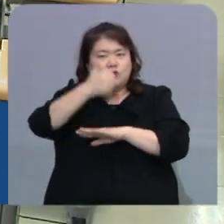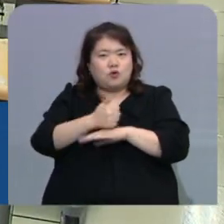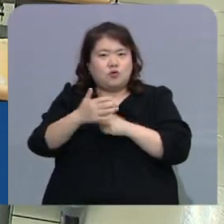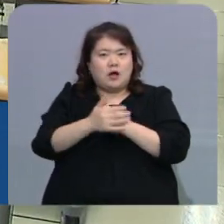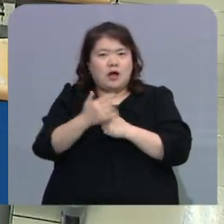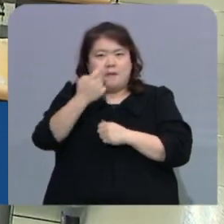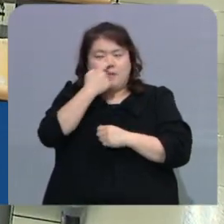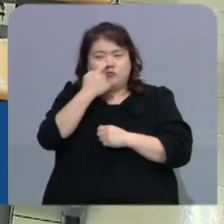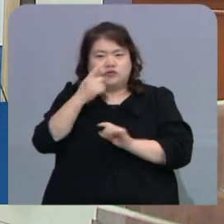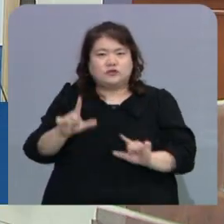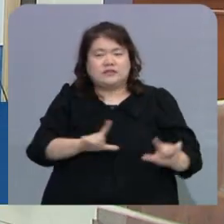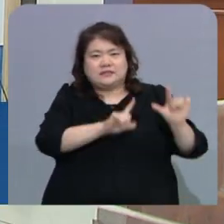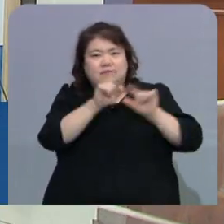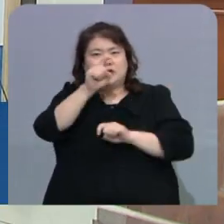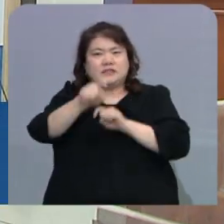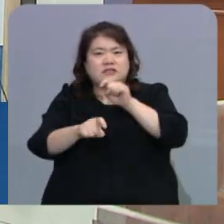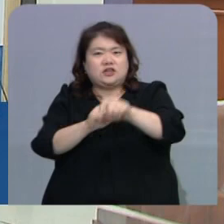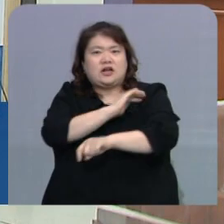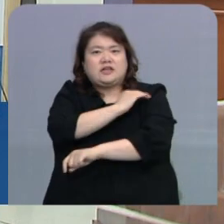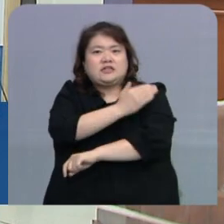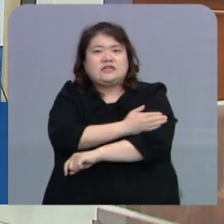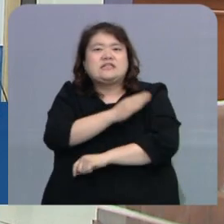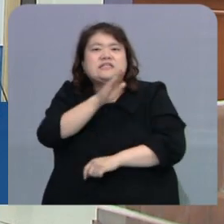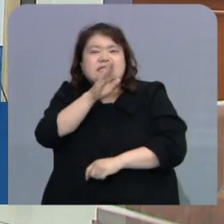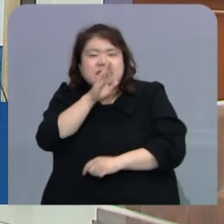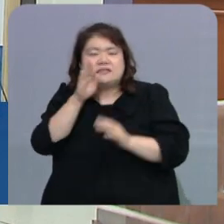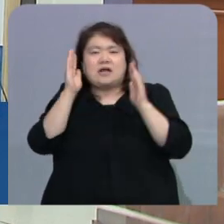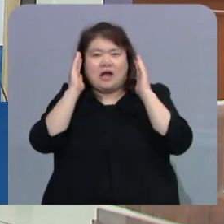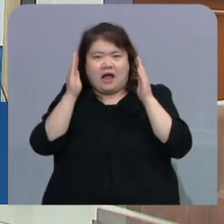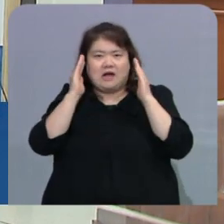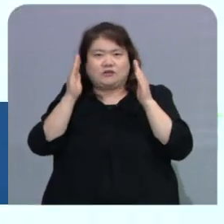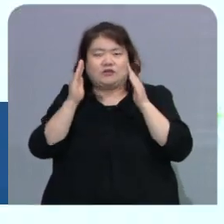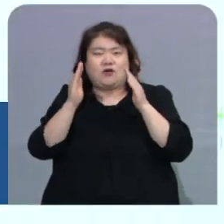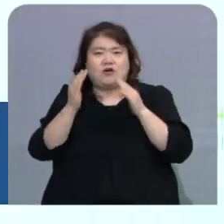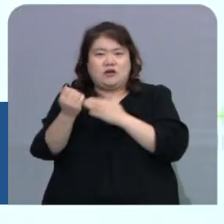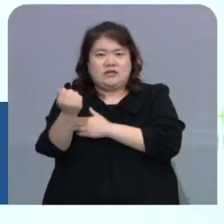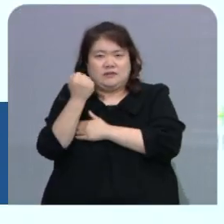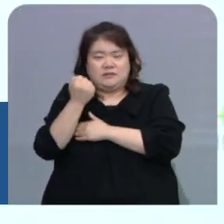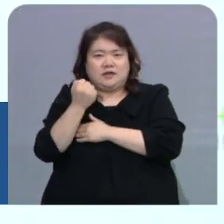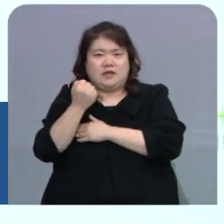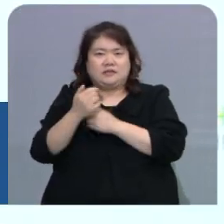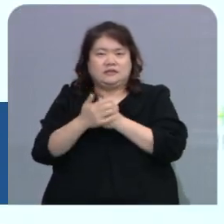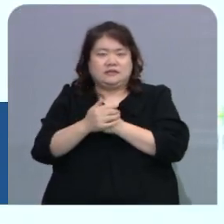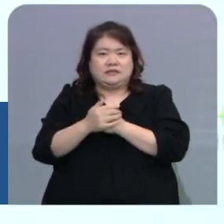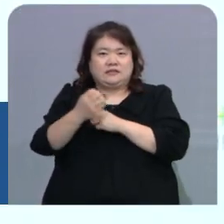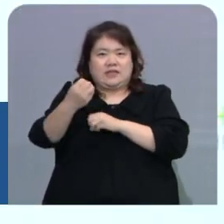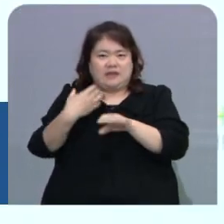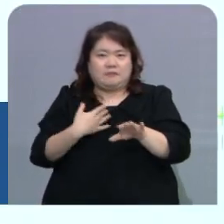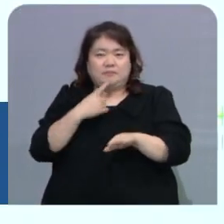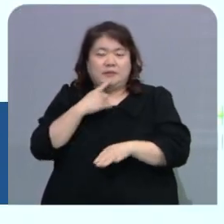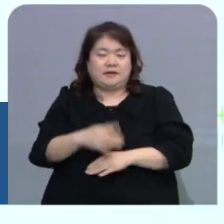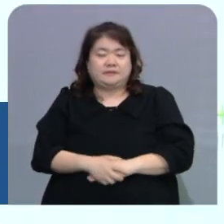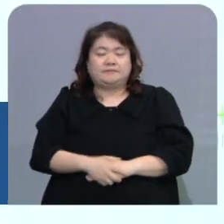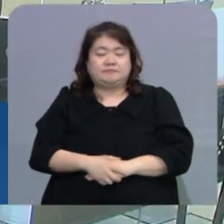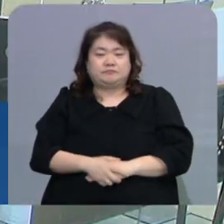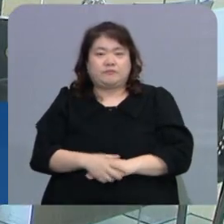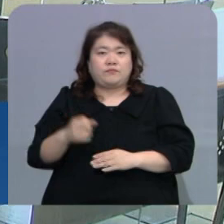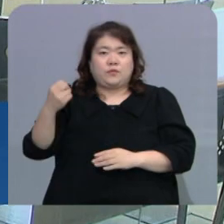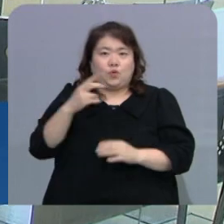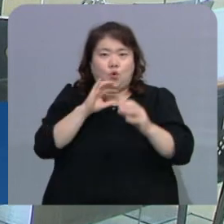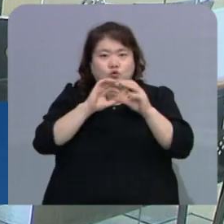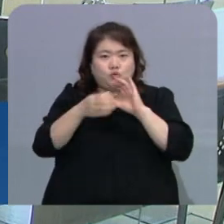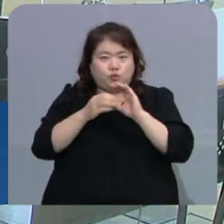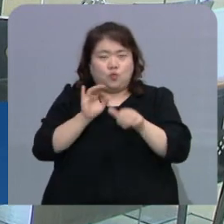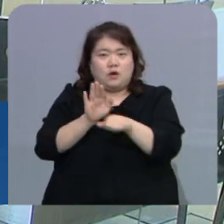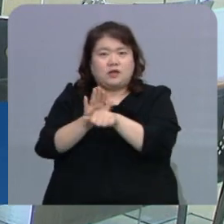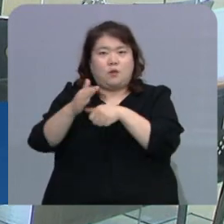삶에서 실천하는 능력이 진짜 학력이라는 답변이 37.1%라고 밝혔습니다. 또 소통과